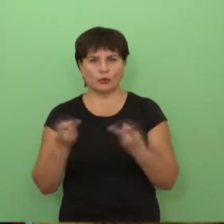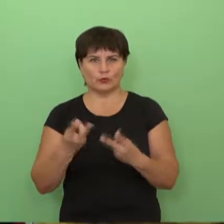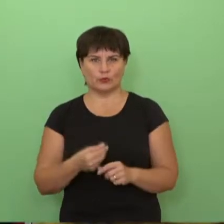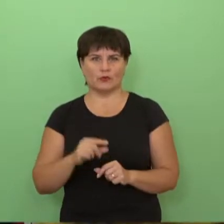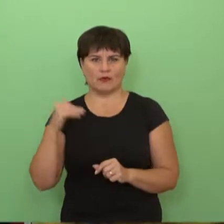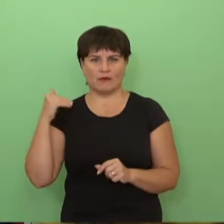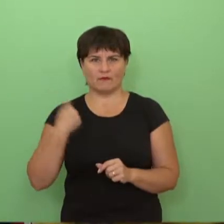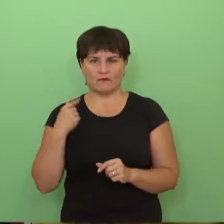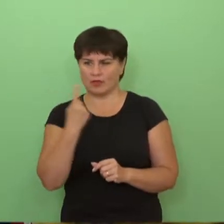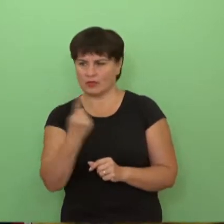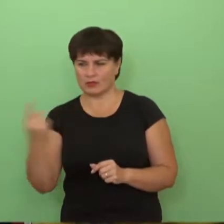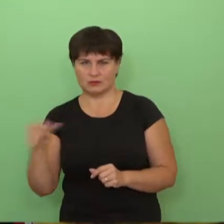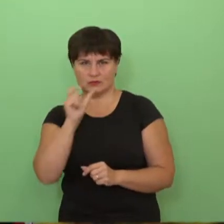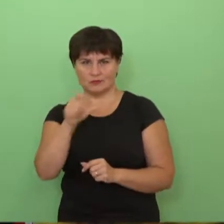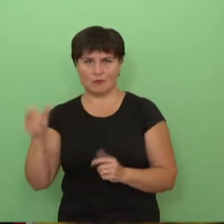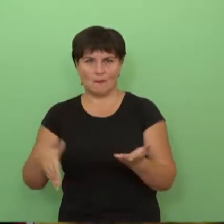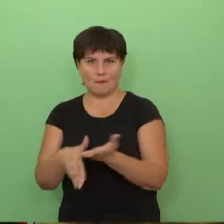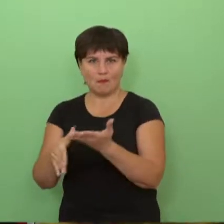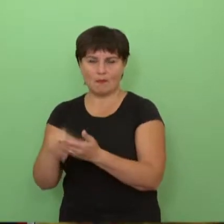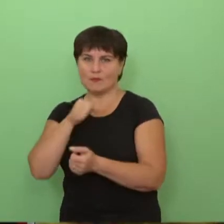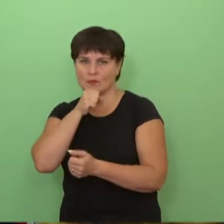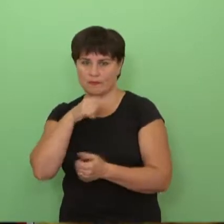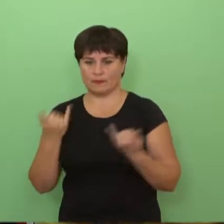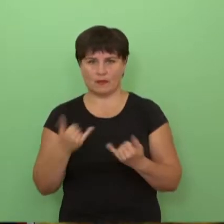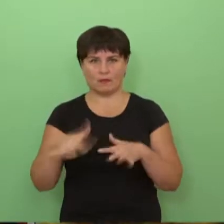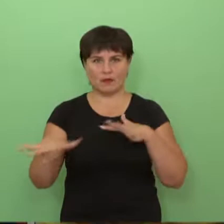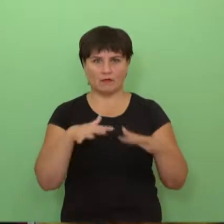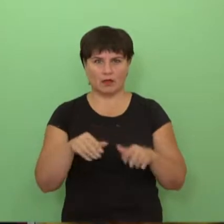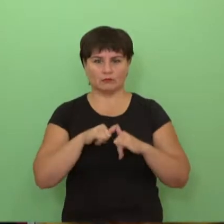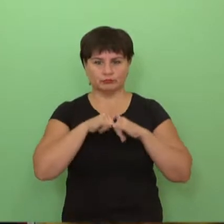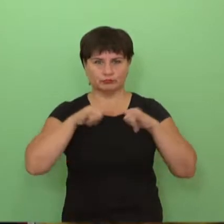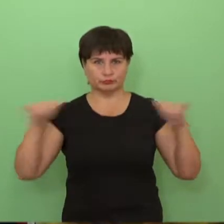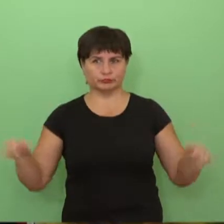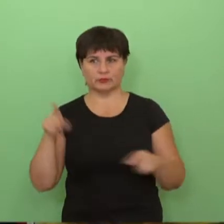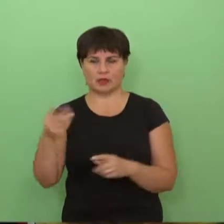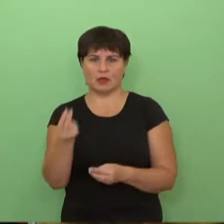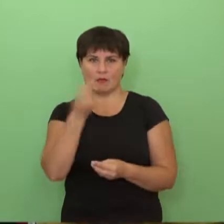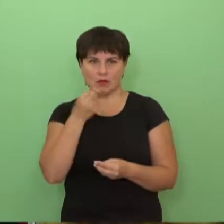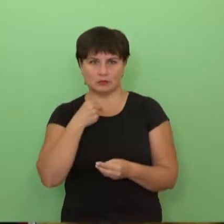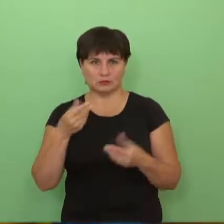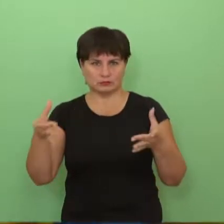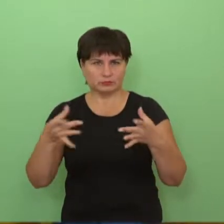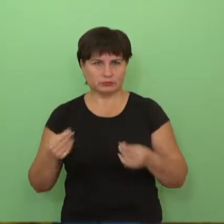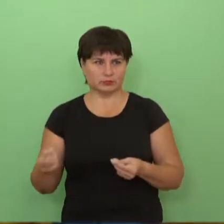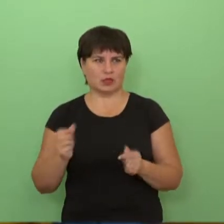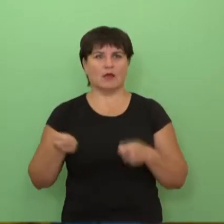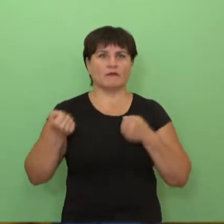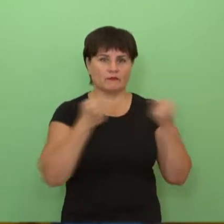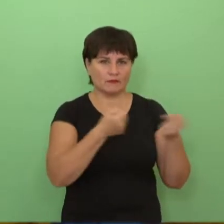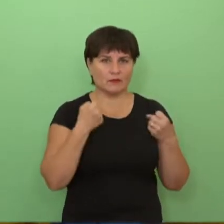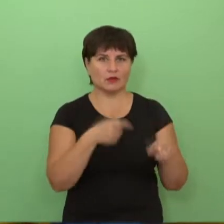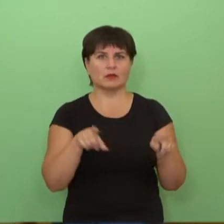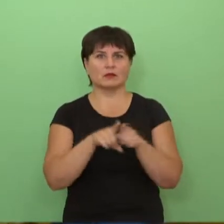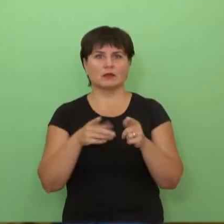padėti vienišiems senoliams. Dabar veiklos išsiplėtė. Nes samariečiai ne tik pristato maisto produktų, bei padeda